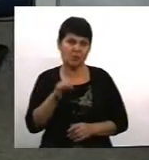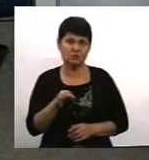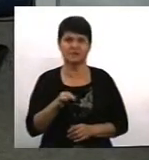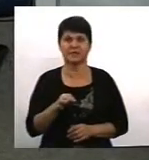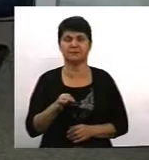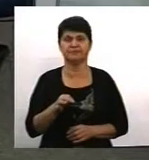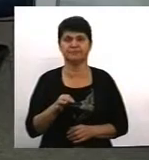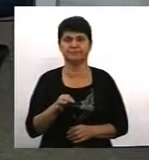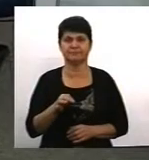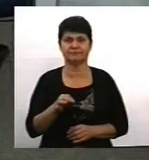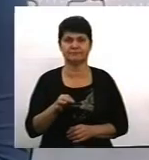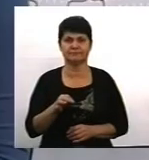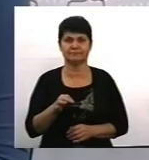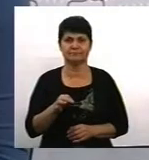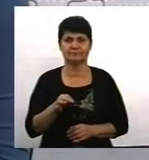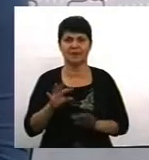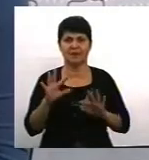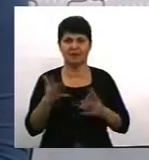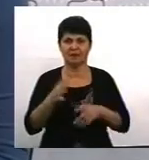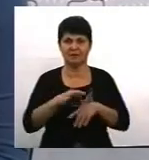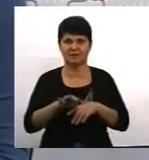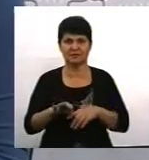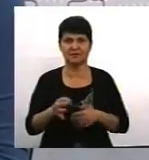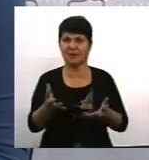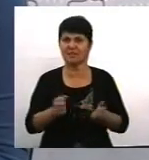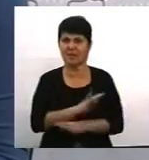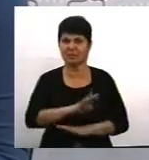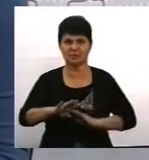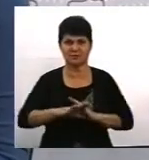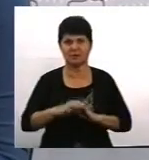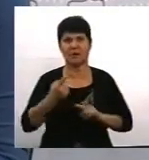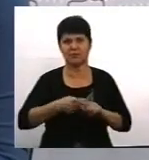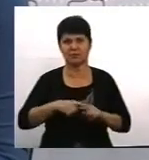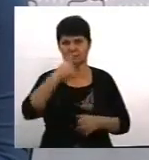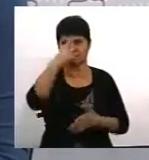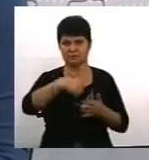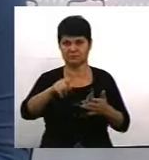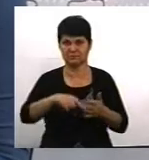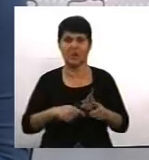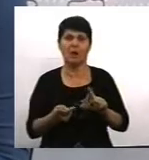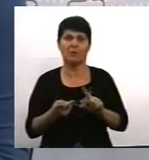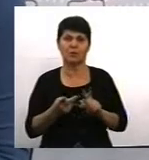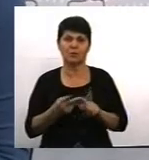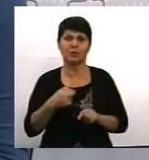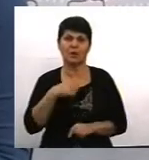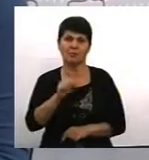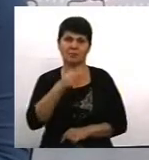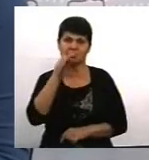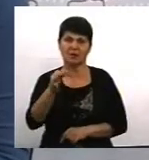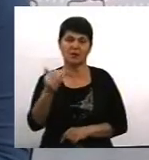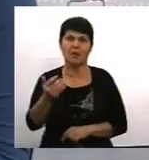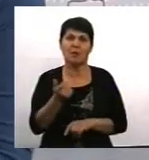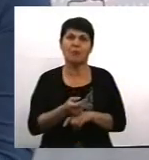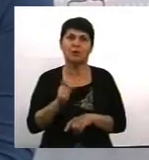випадків насильства не отримали допомоги. Вони зневірили. По-друге, те, що я вже почала говорити – вони бояться більшого болю.